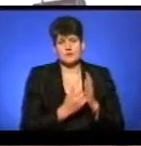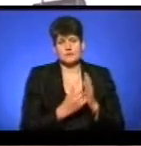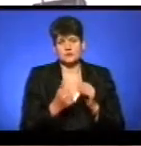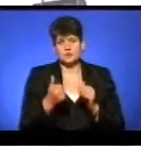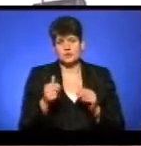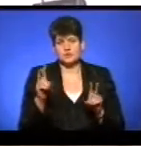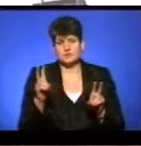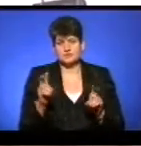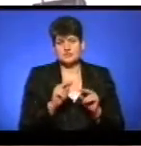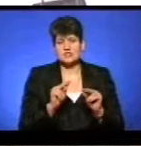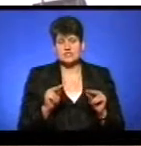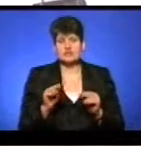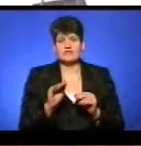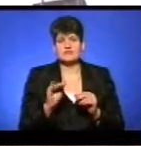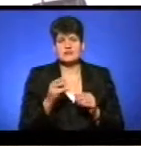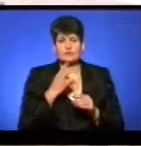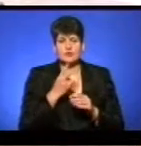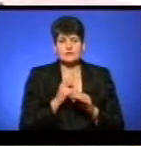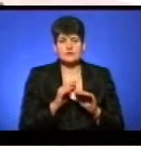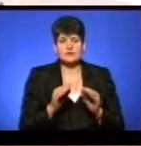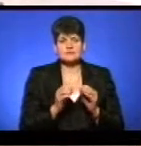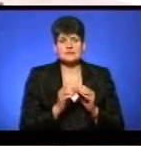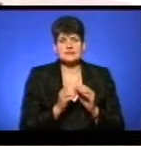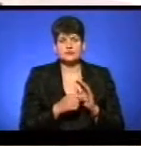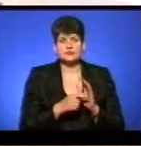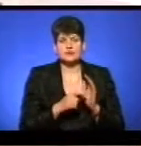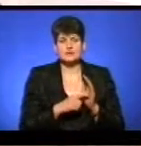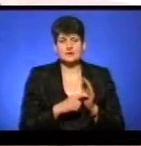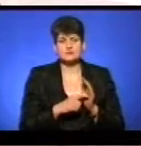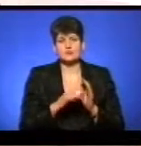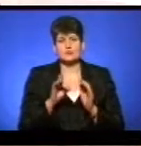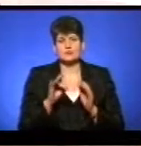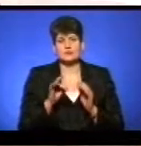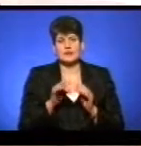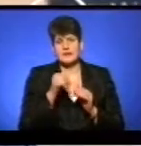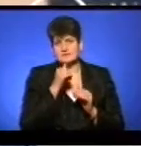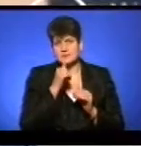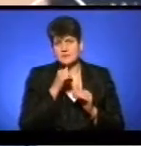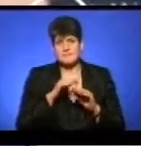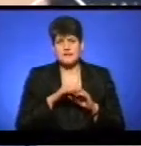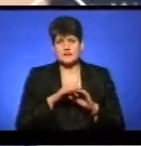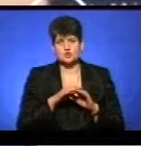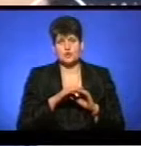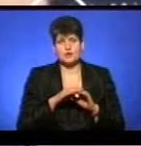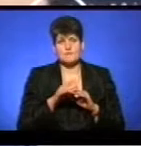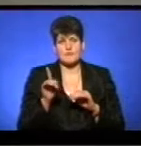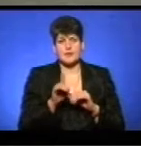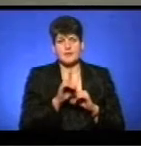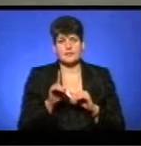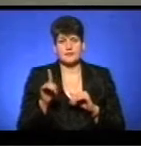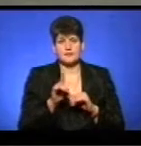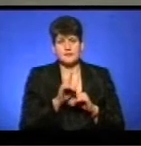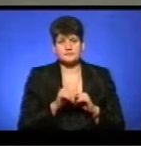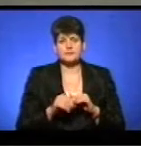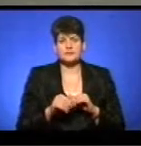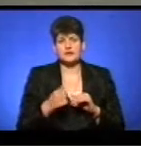Вчитель фізики Олександр Омельчук показує учню 10-го класу Руслану Поліщуку експеримент математичного маятника. Доволі